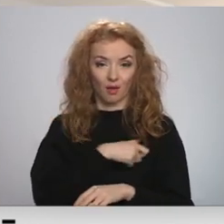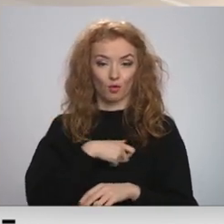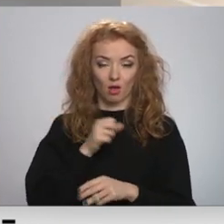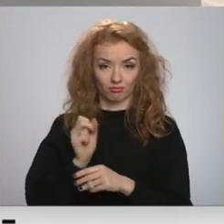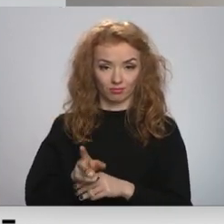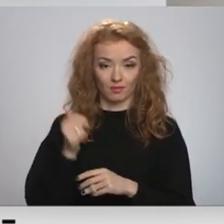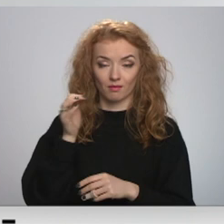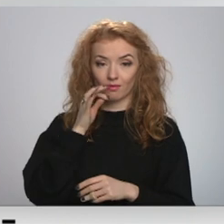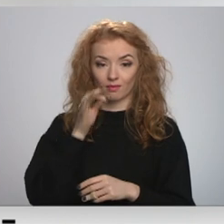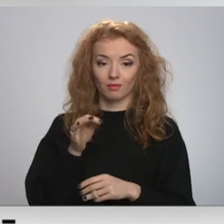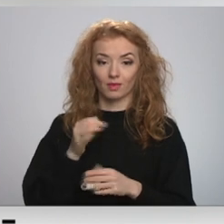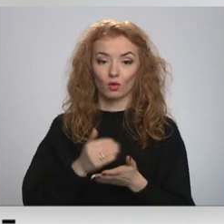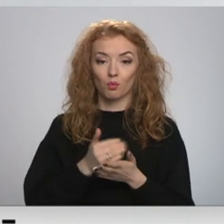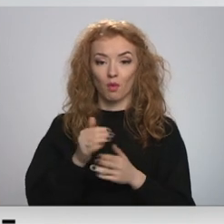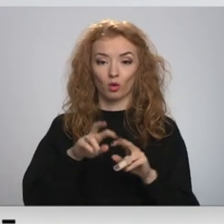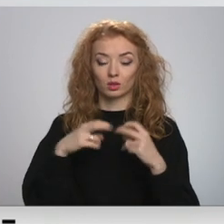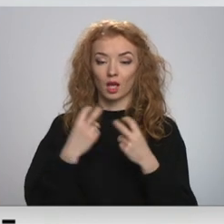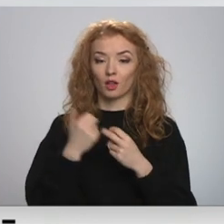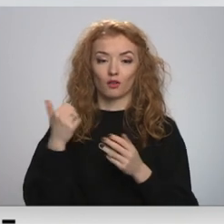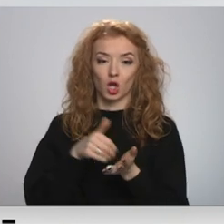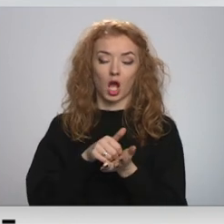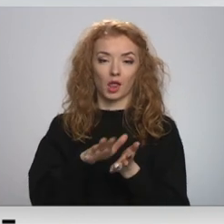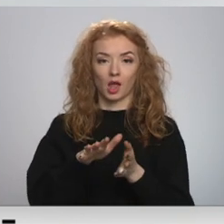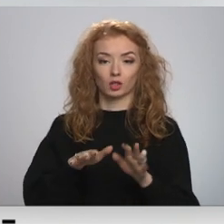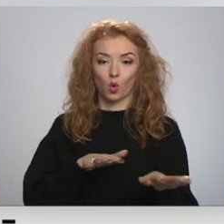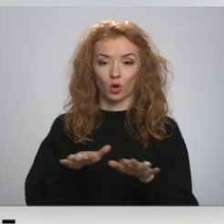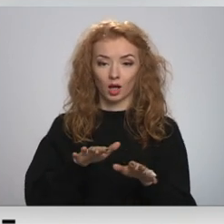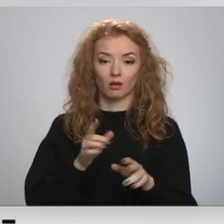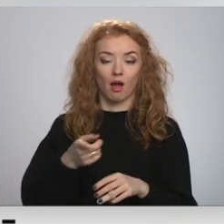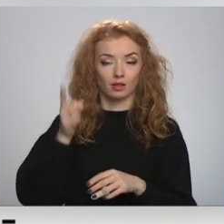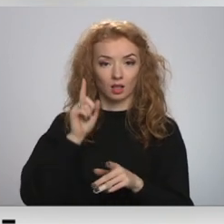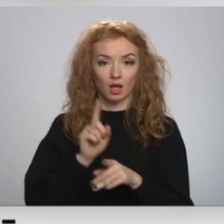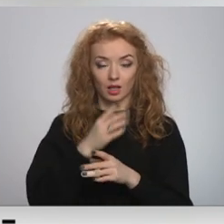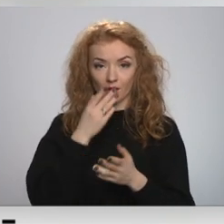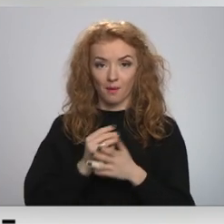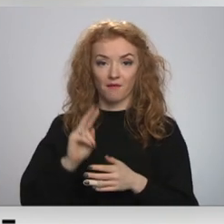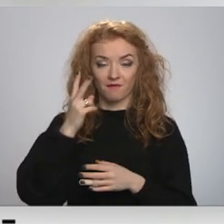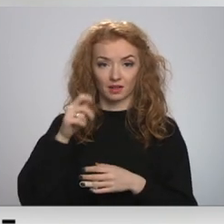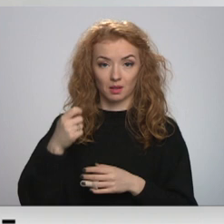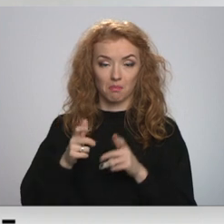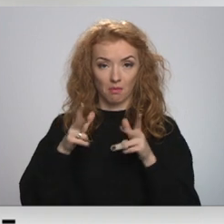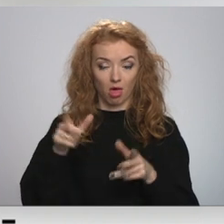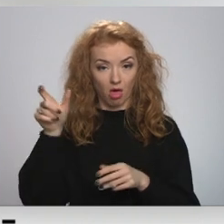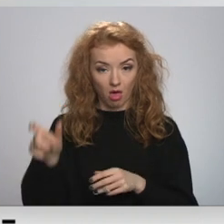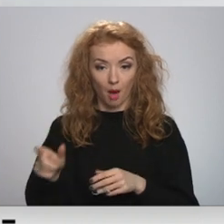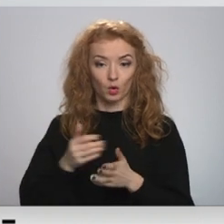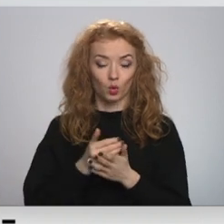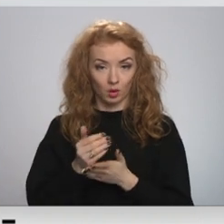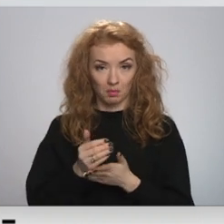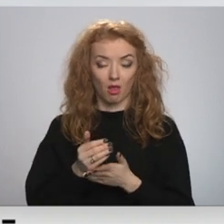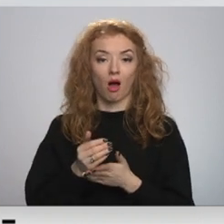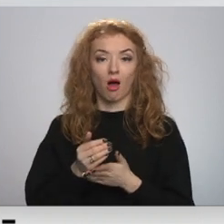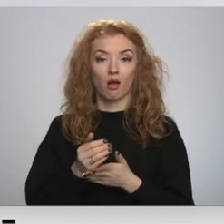Turpināt, ko stiedzi, viņš atveidzās organizēt, liez iespēju arī savam vicemēram turpināt šādas iespējas,